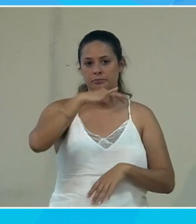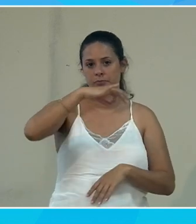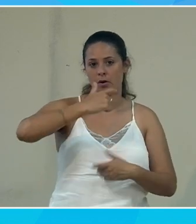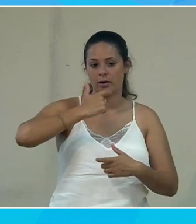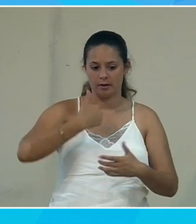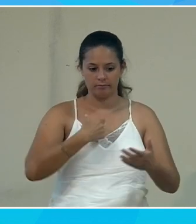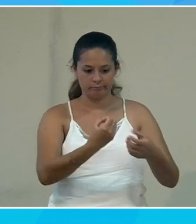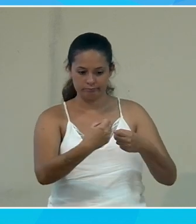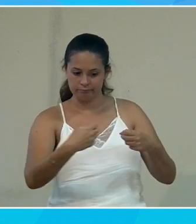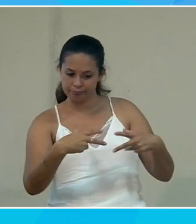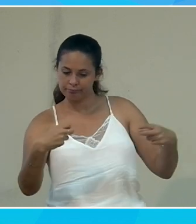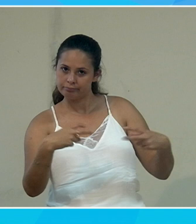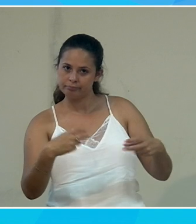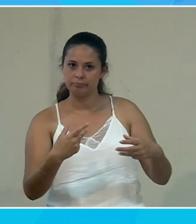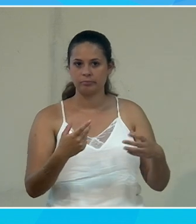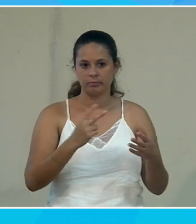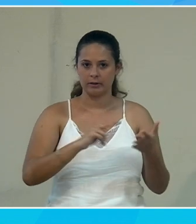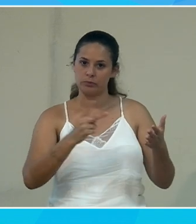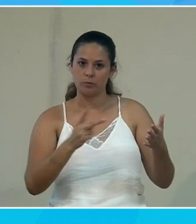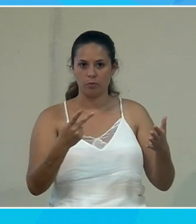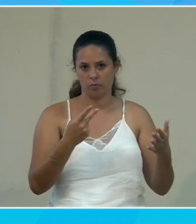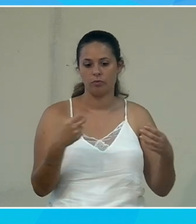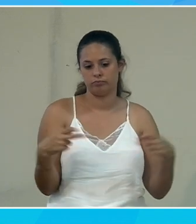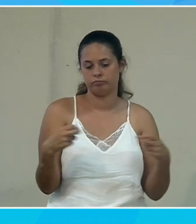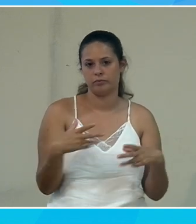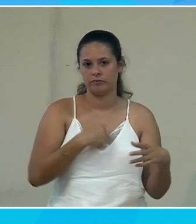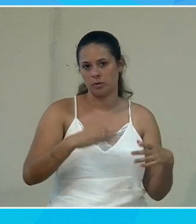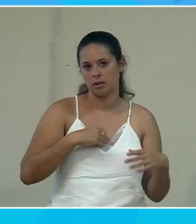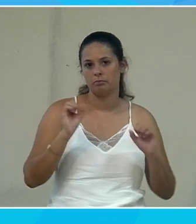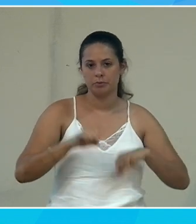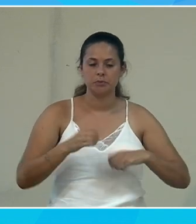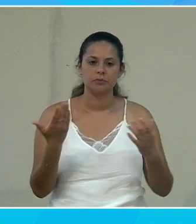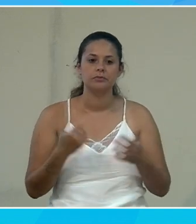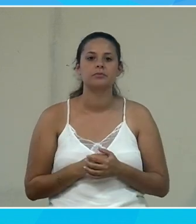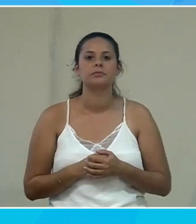vous et vous vous allez avoir une traduction en français en mode intitré voilà